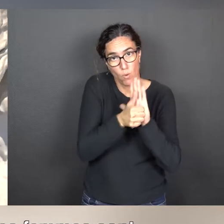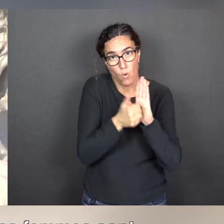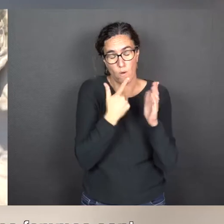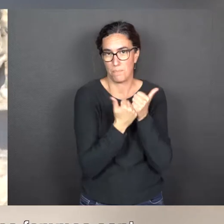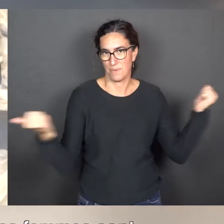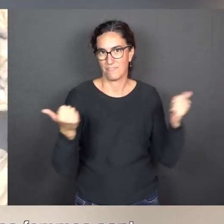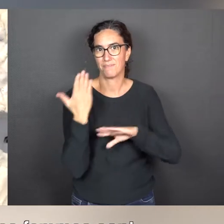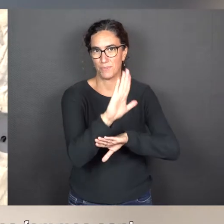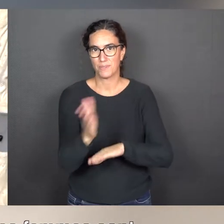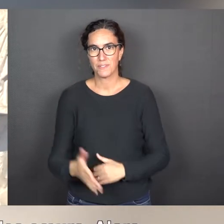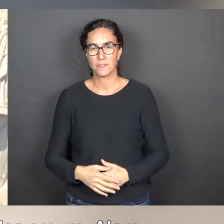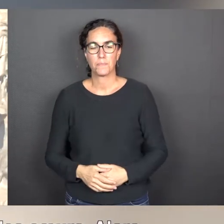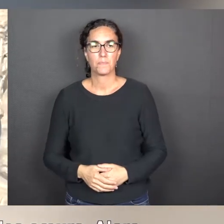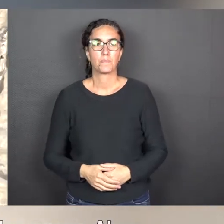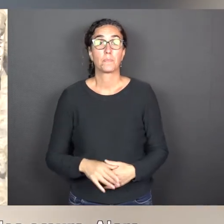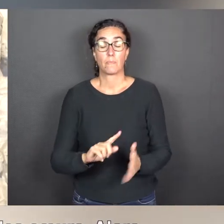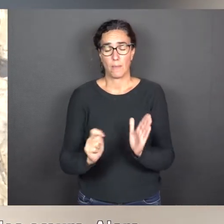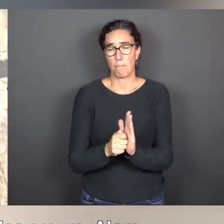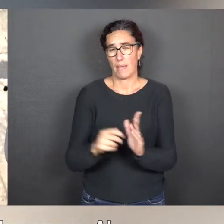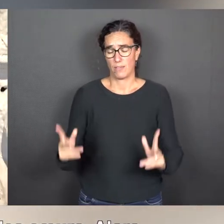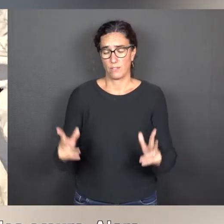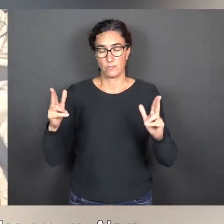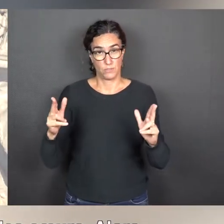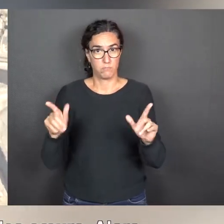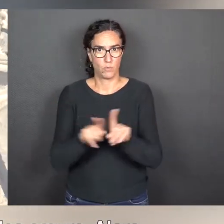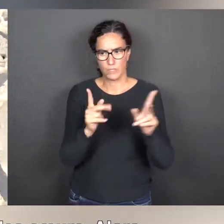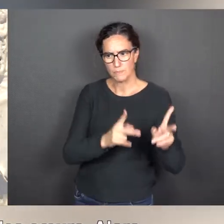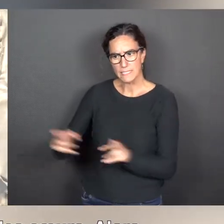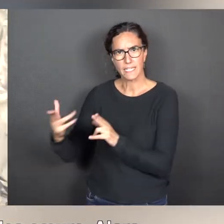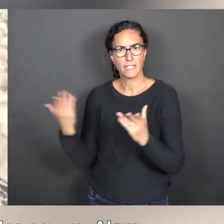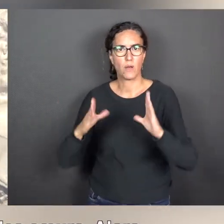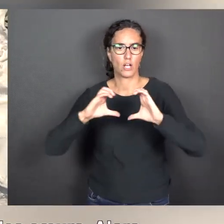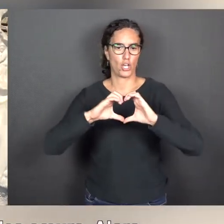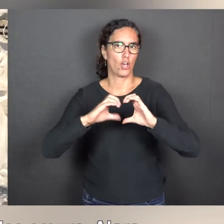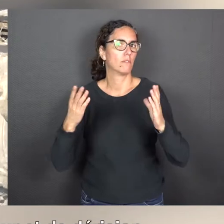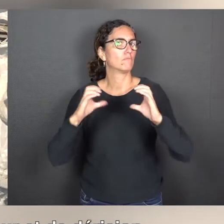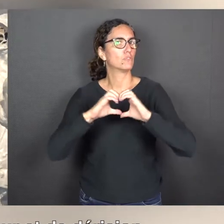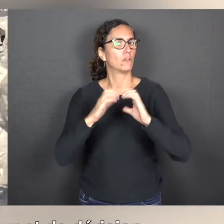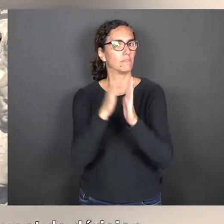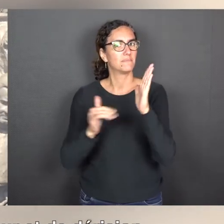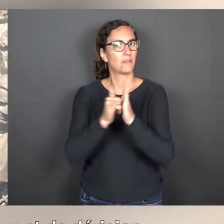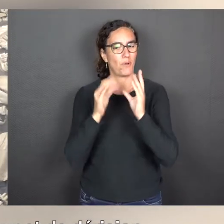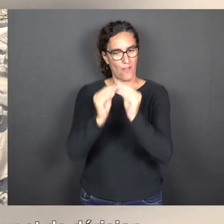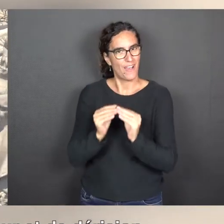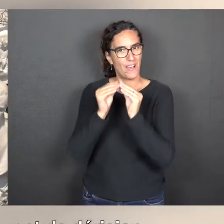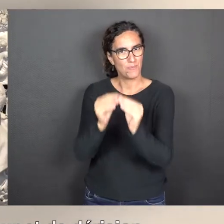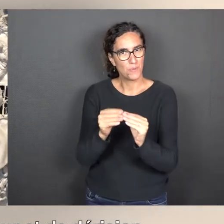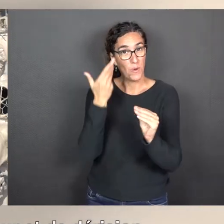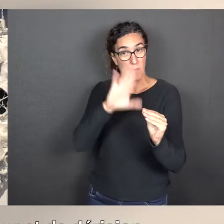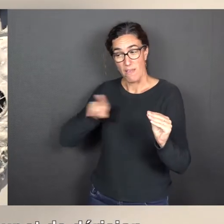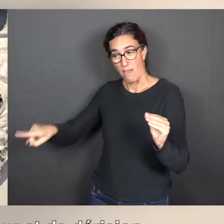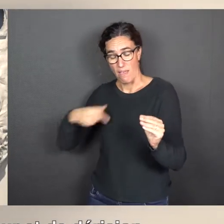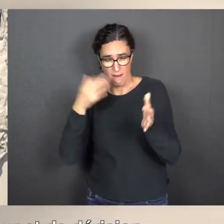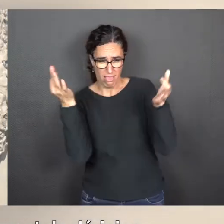Une autre œuvre de cette période, c'est la série des cœurs. Les cœurs, c'est bien sûr le symbole de l'amour mais avec beaucoup